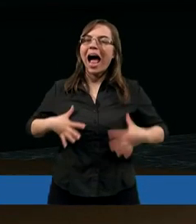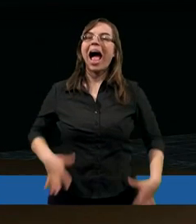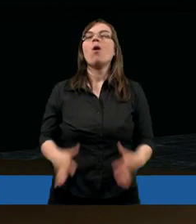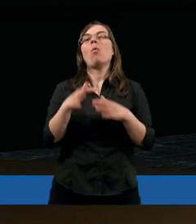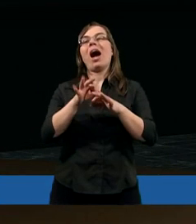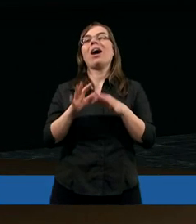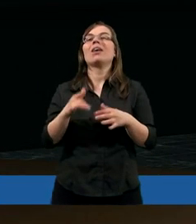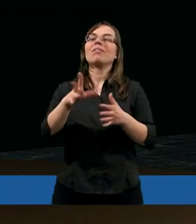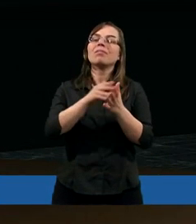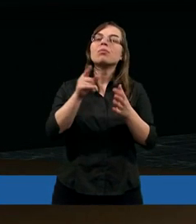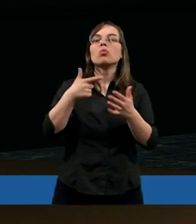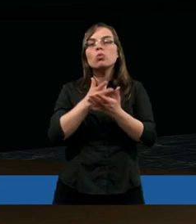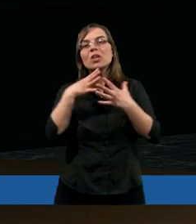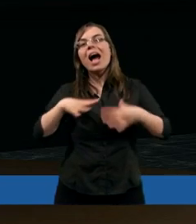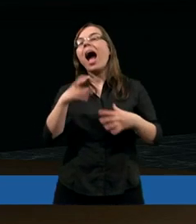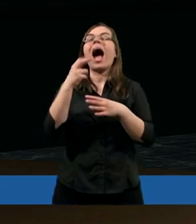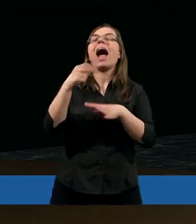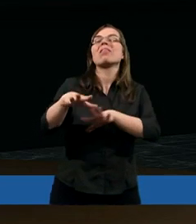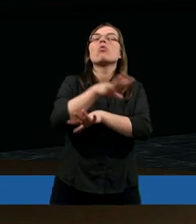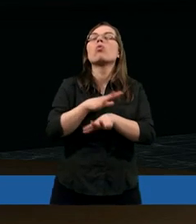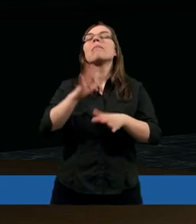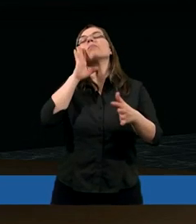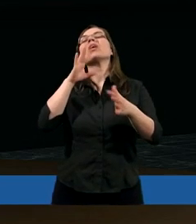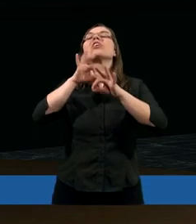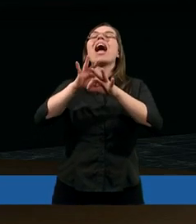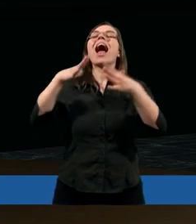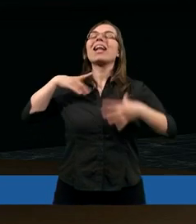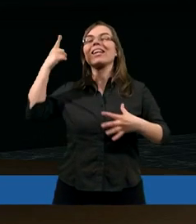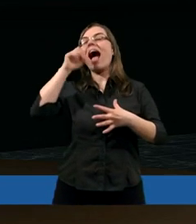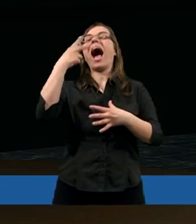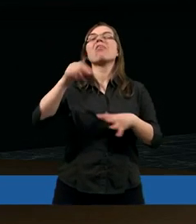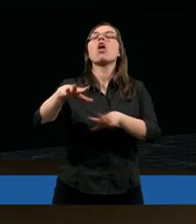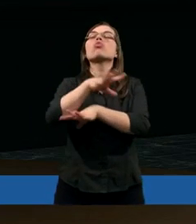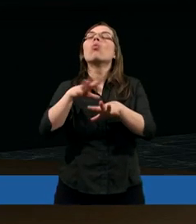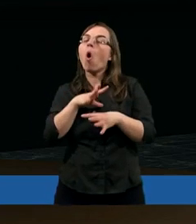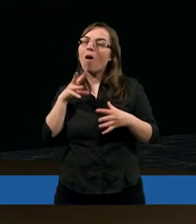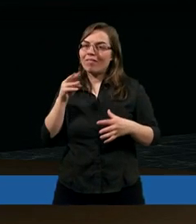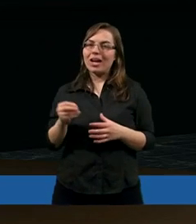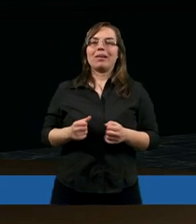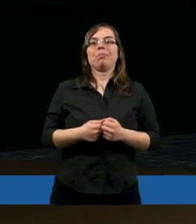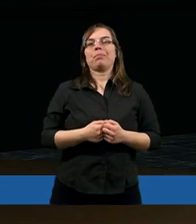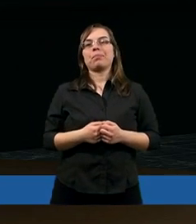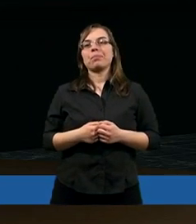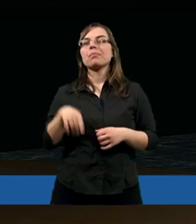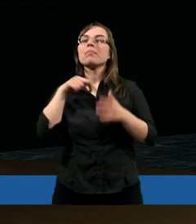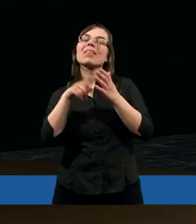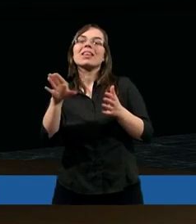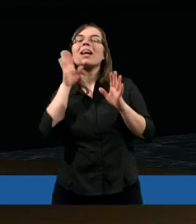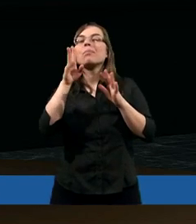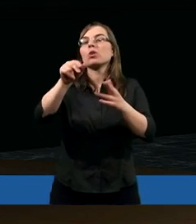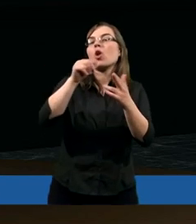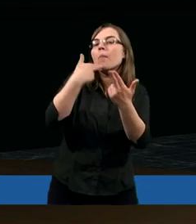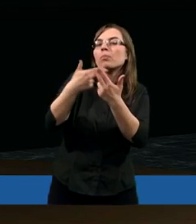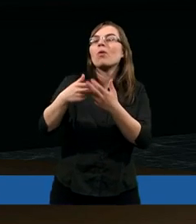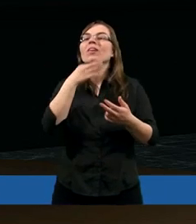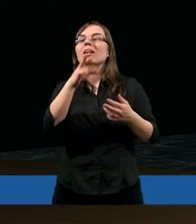Prowadzi tą służbę według ciała, a nie według duchu. I myślę, że trafnął taką odpowiedź na to